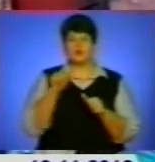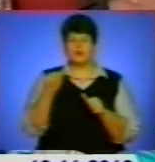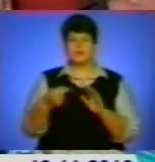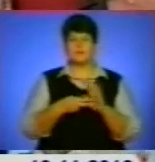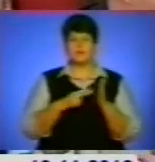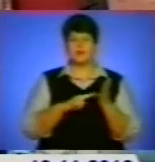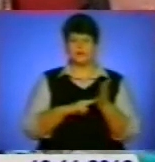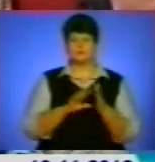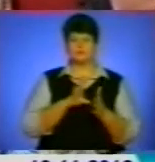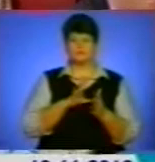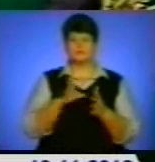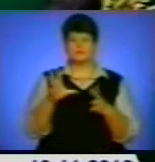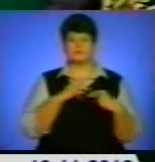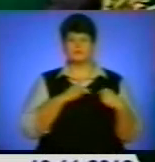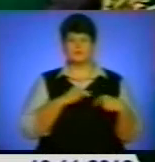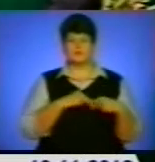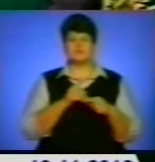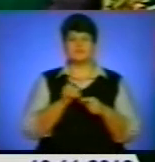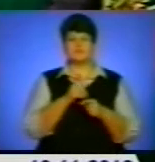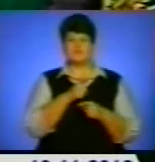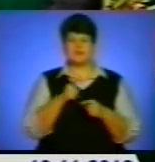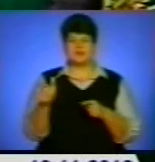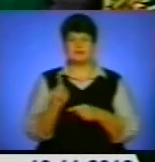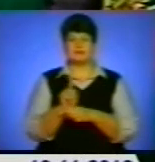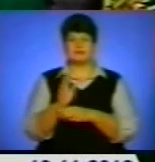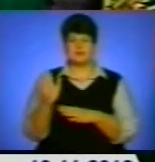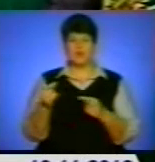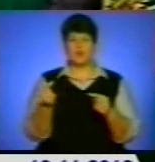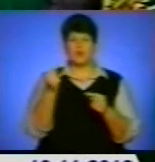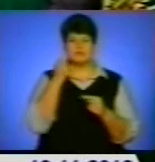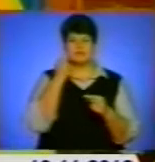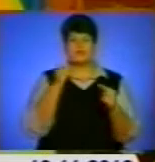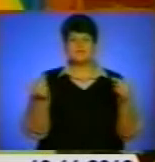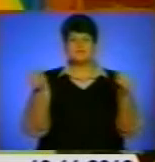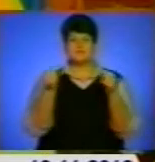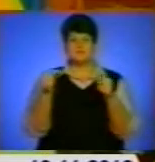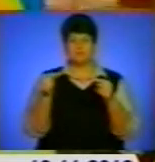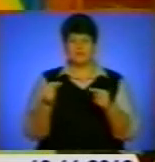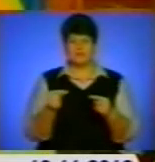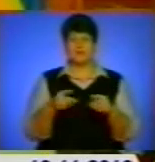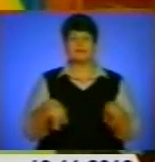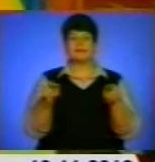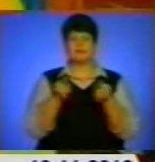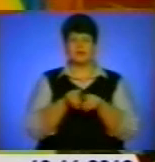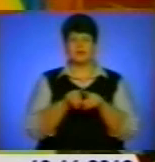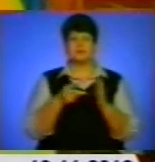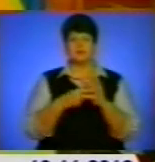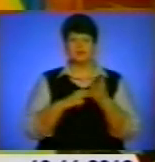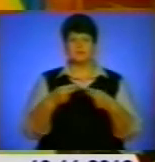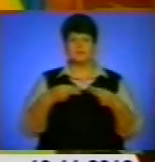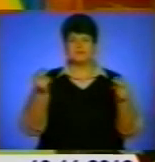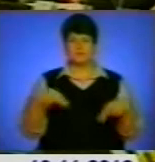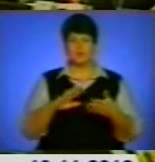співробітництва у сфері стандартизації, метрології та оцінки відповідності. Також урядовці обох країн планують підписати угоду про